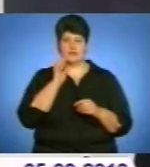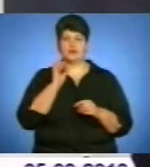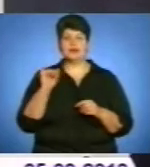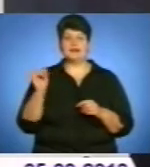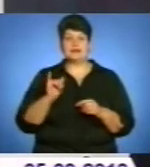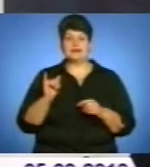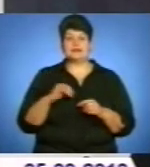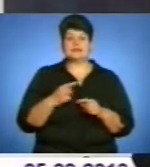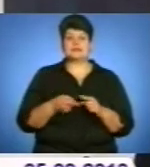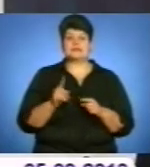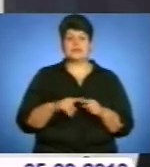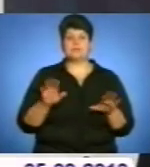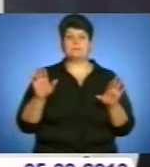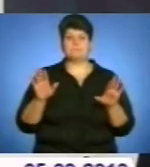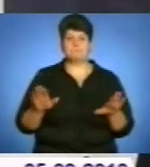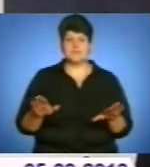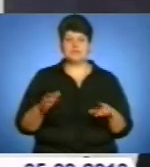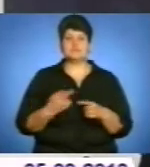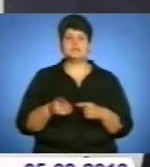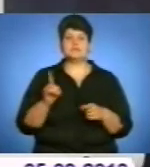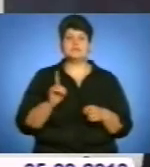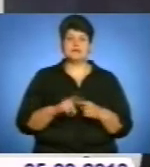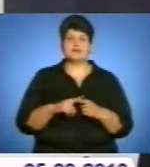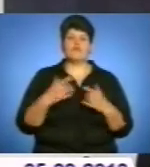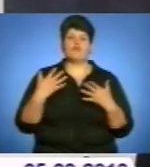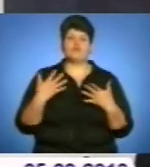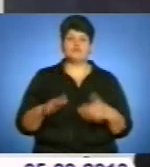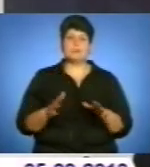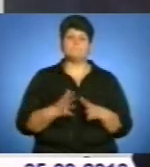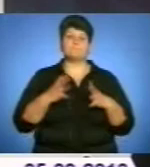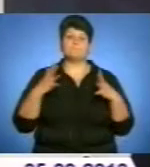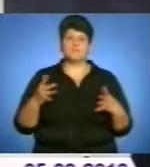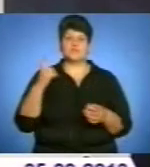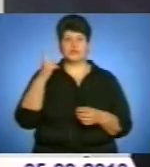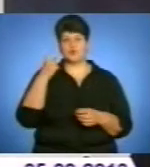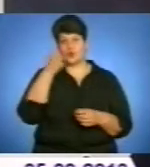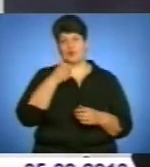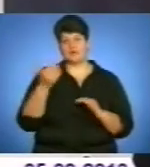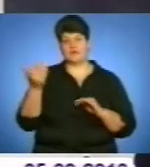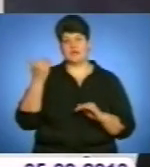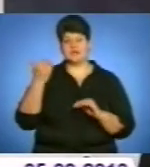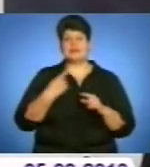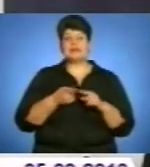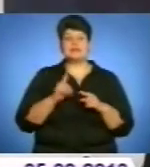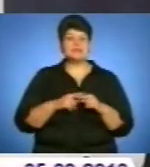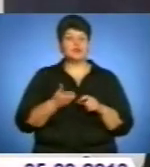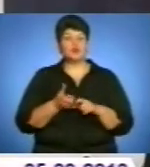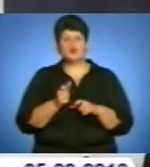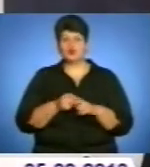Краєвиди цих місць це вже більше, як 100 років тому назад. І це дуже цінні.